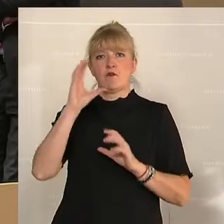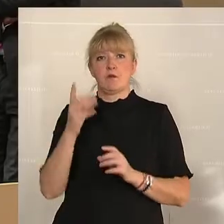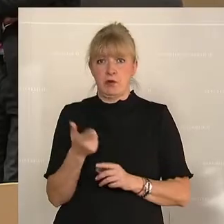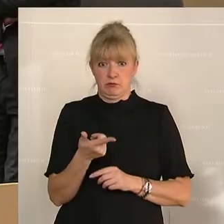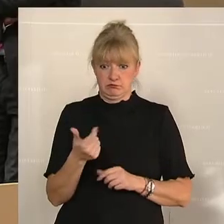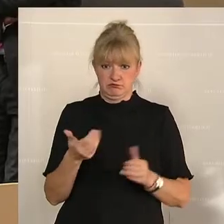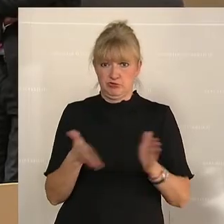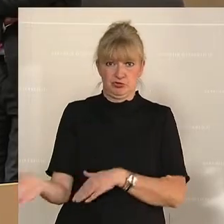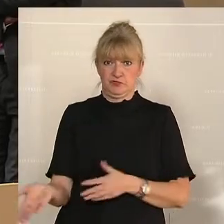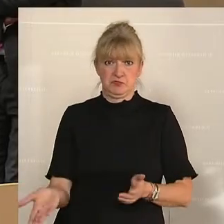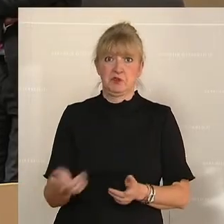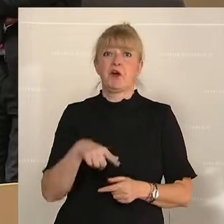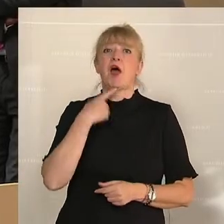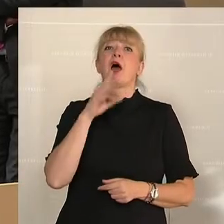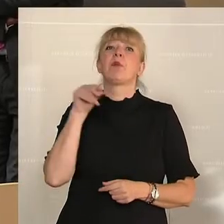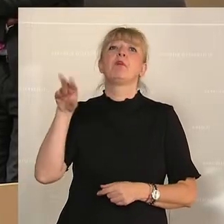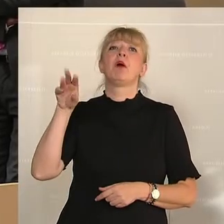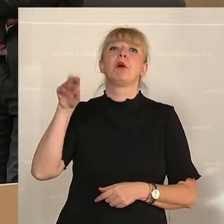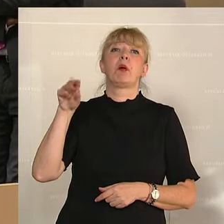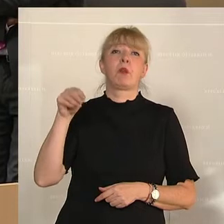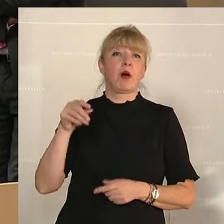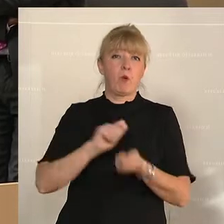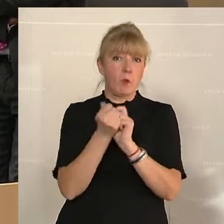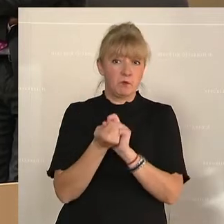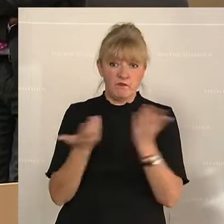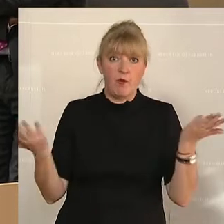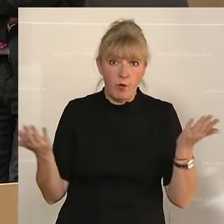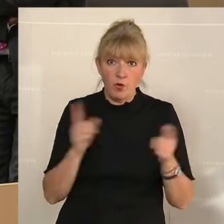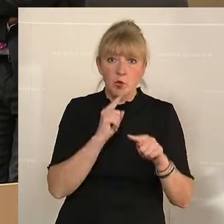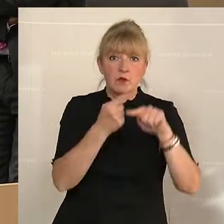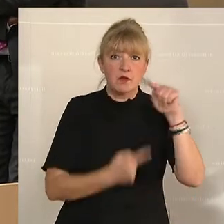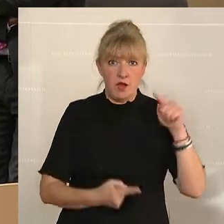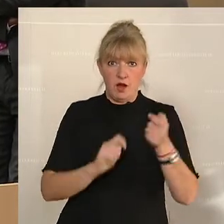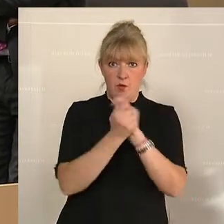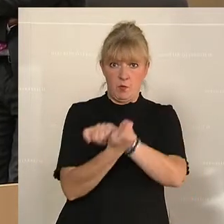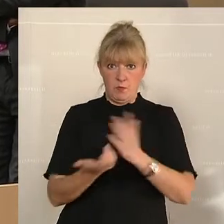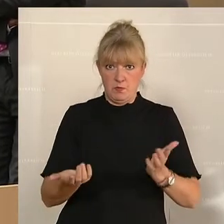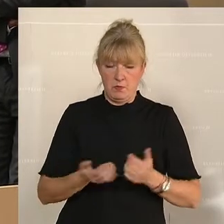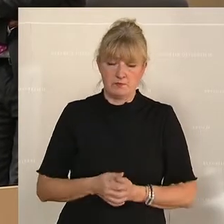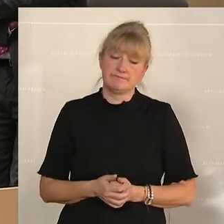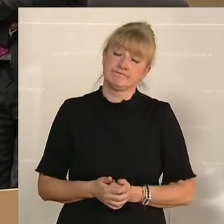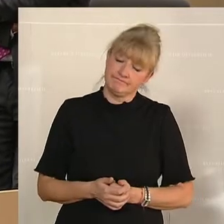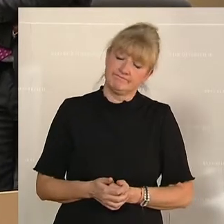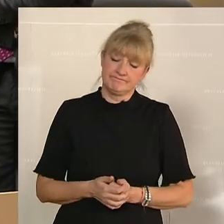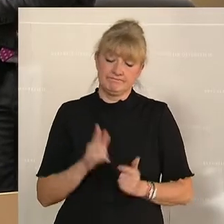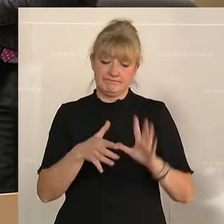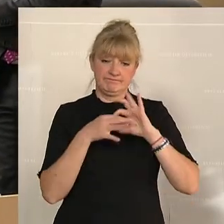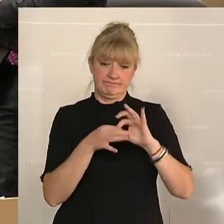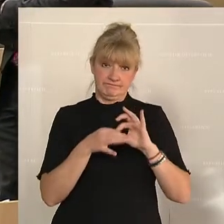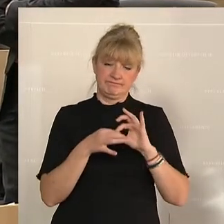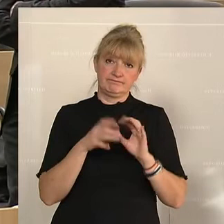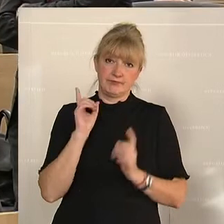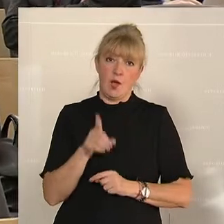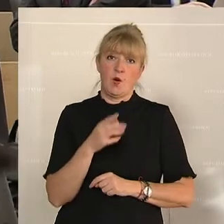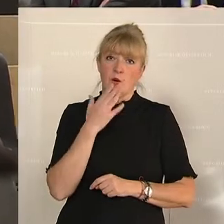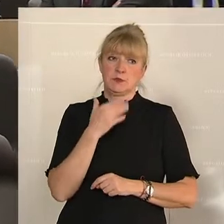versagt, angekündigt, angekündigt, nichts umgesetzt oder nur teilweise umgesetzt. Und in diesem Zusammenhang möchte ich auch